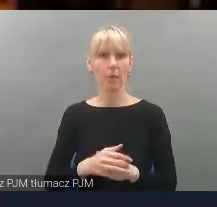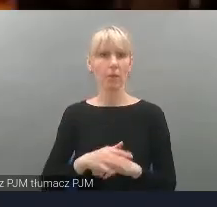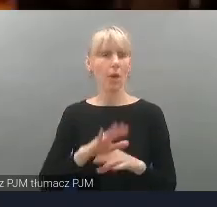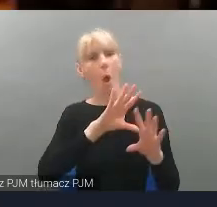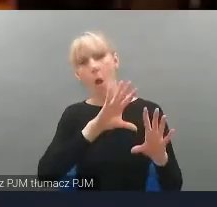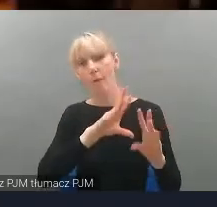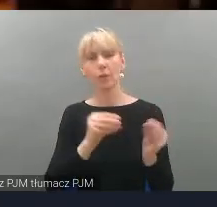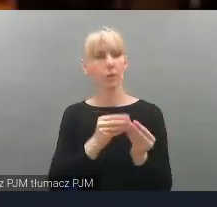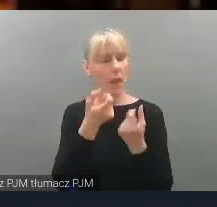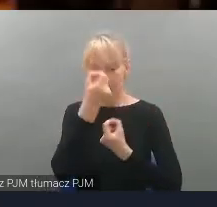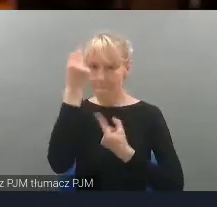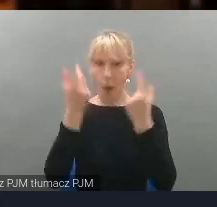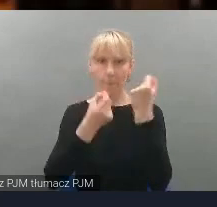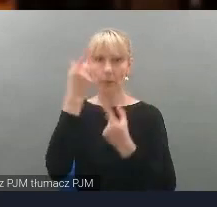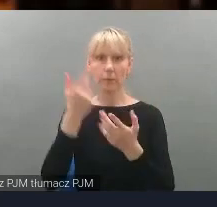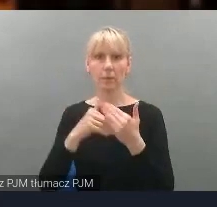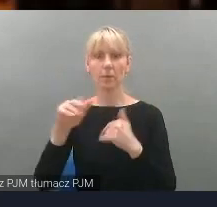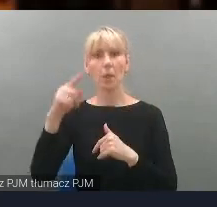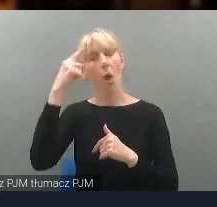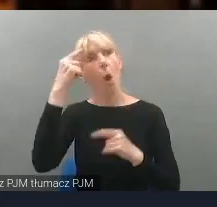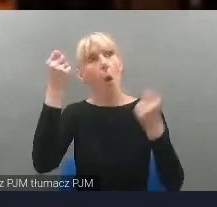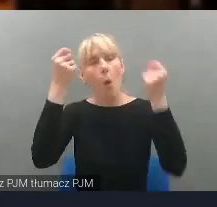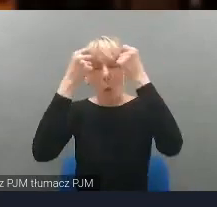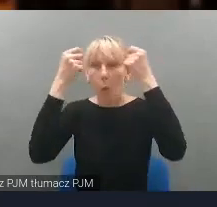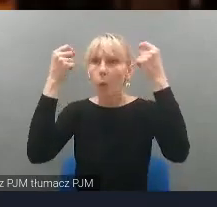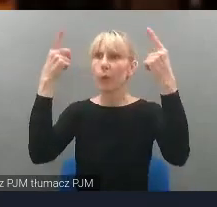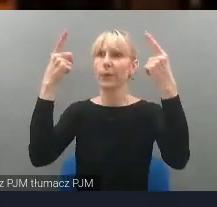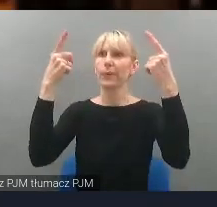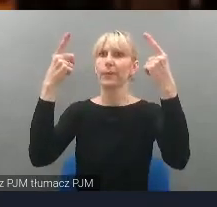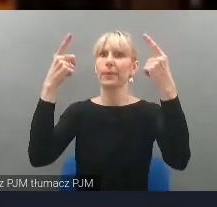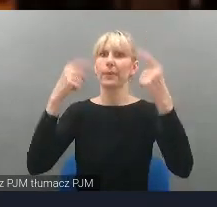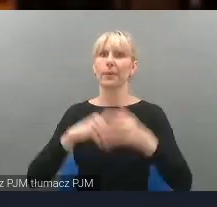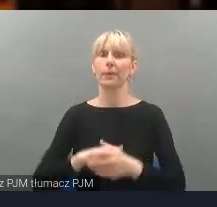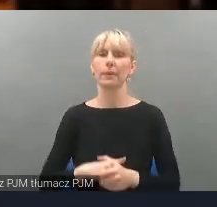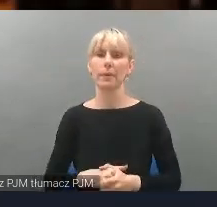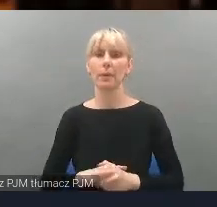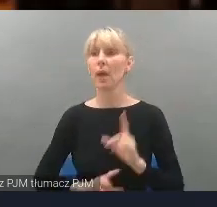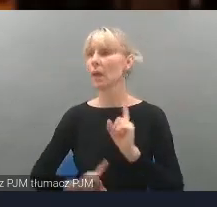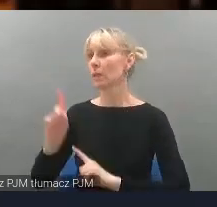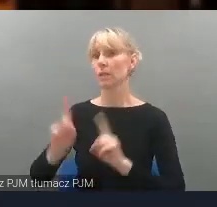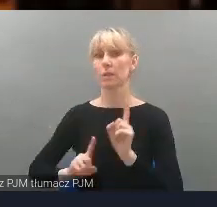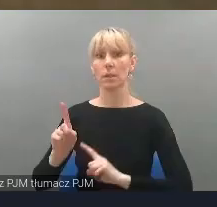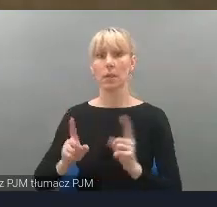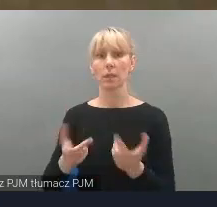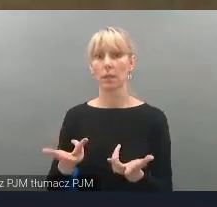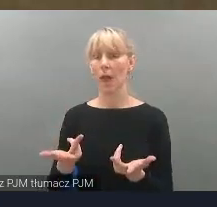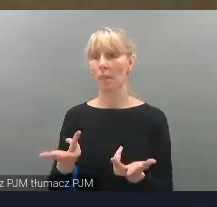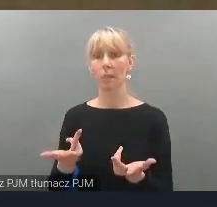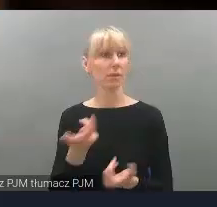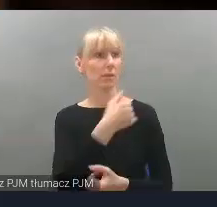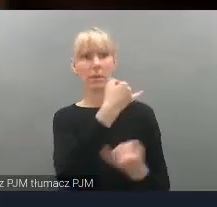Czasem ludzie nie zauważają ile fajnych dźwięków nas otacza wszędzie.